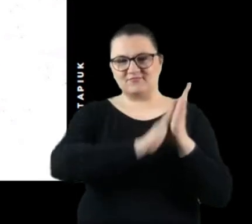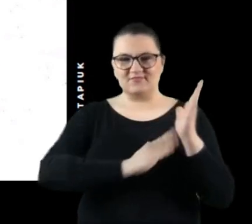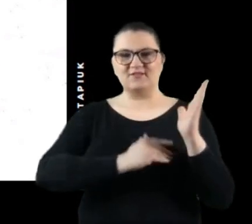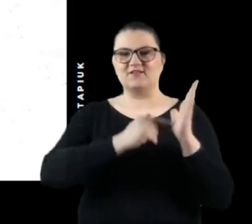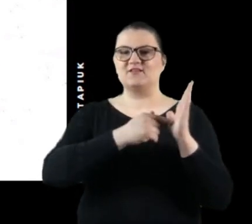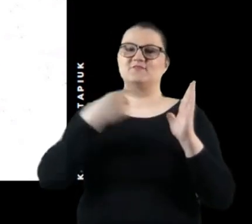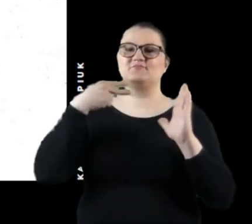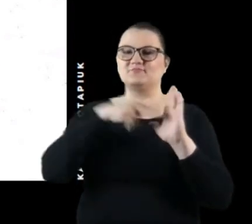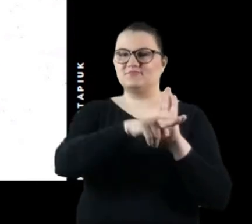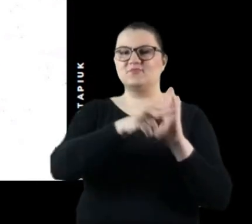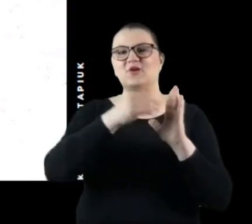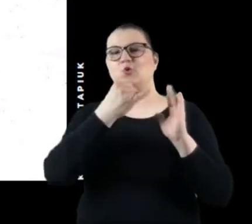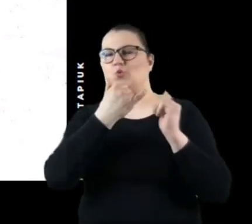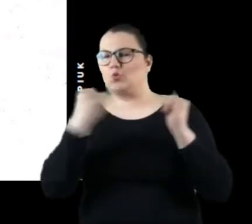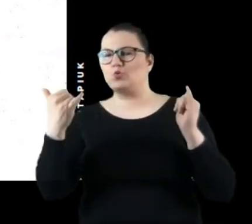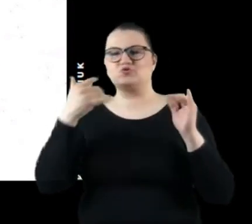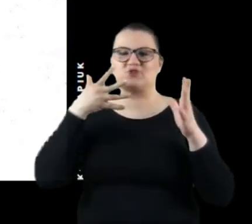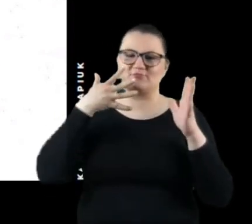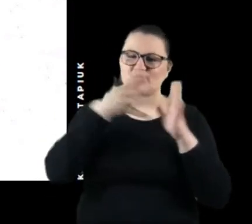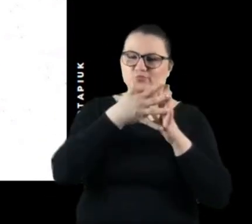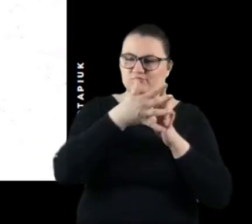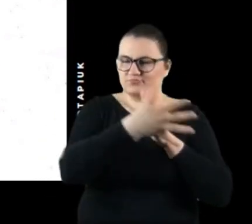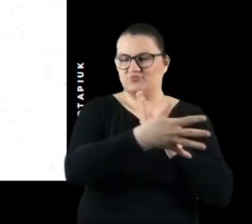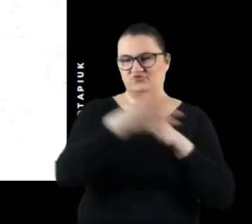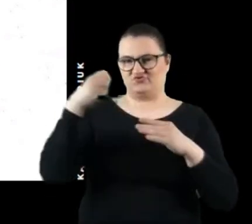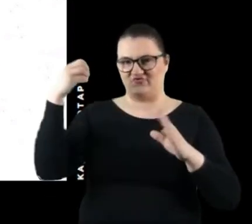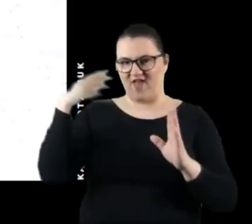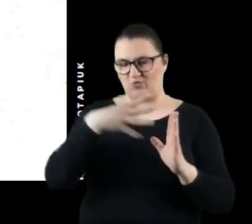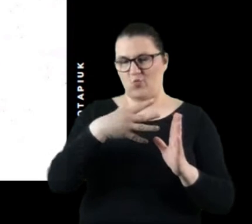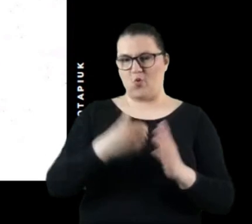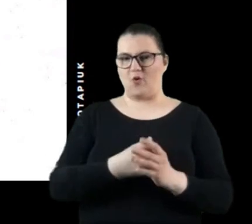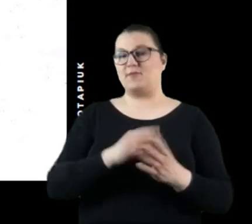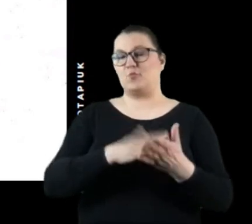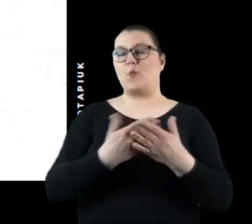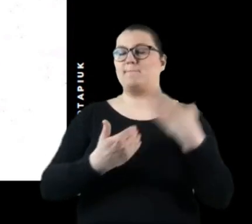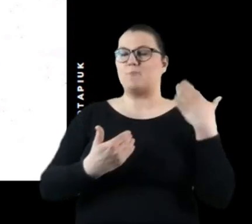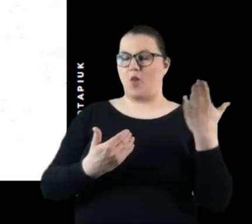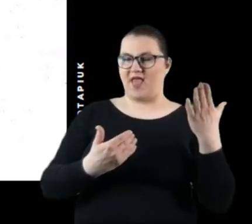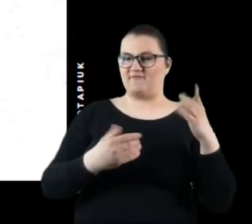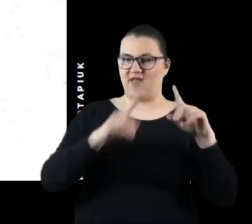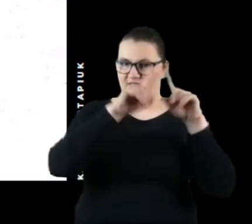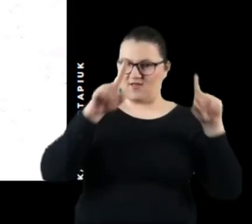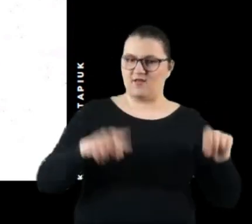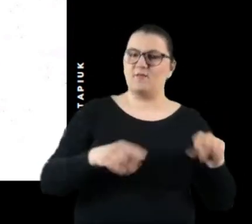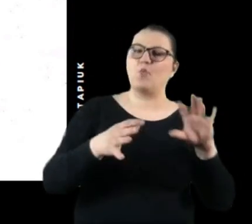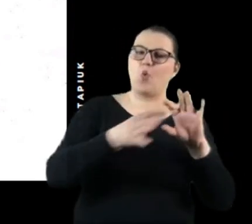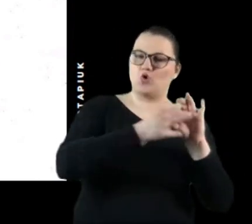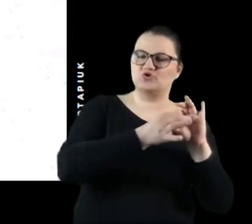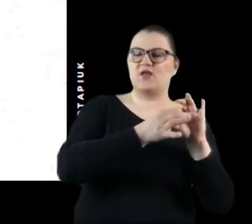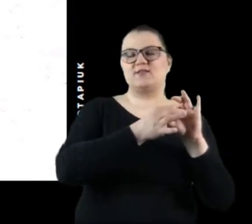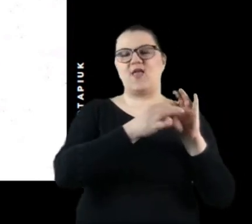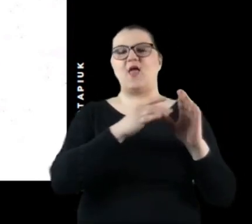przedmiotów o różnej przepuszczalności światła. Po lewej stronie znajduje się połączenie luksografii z